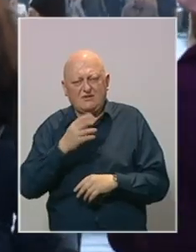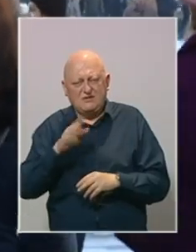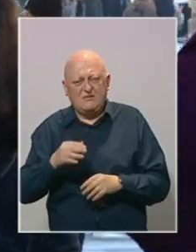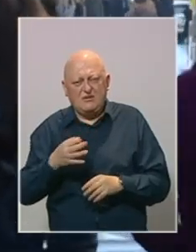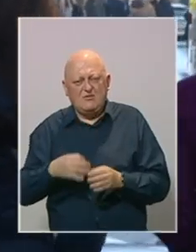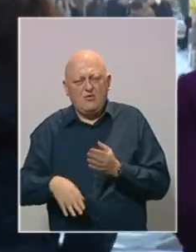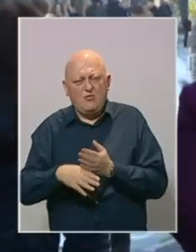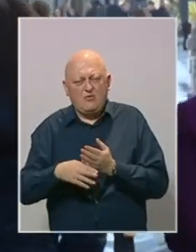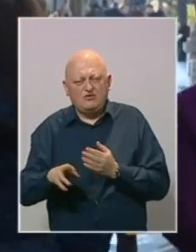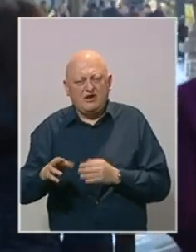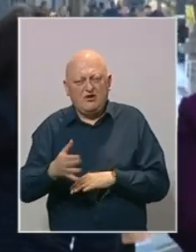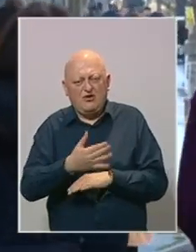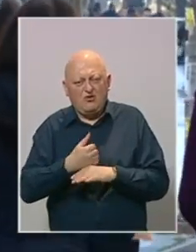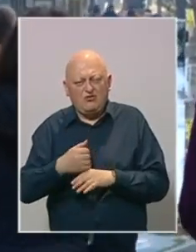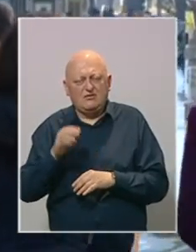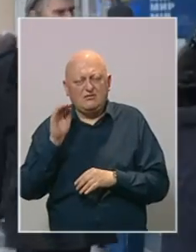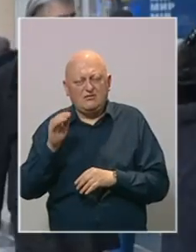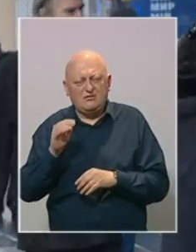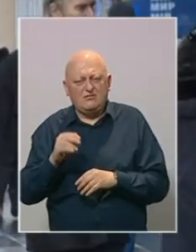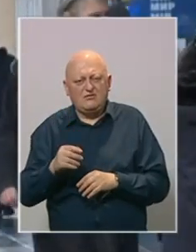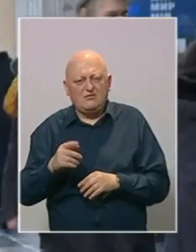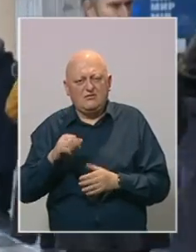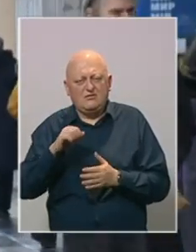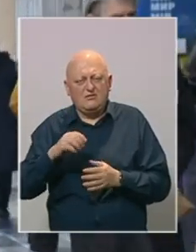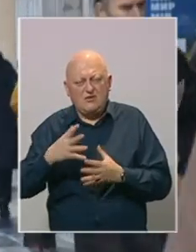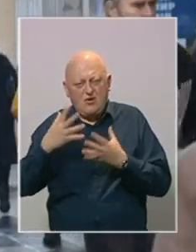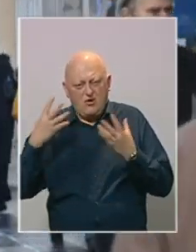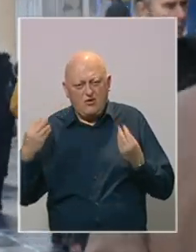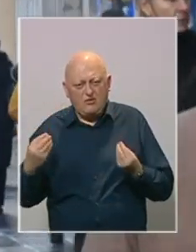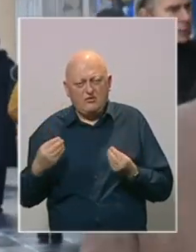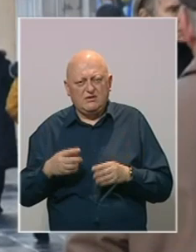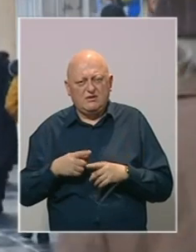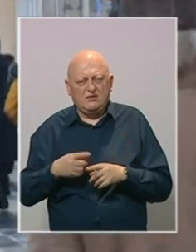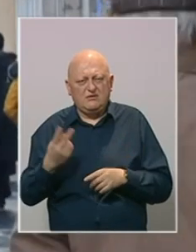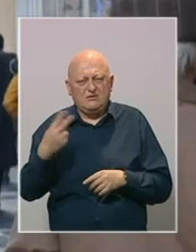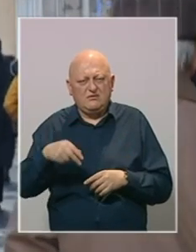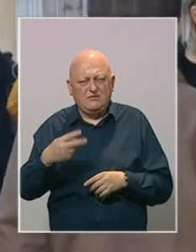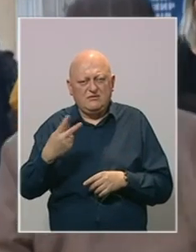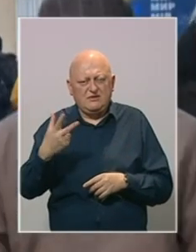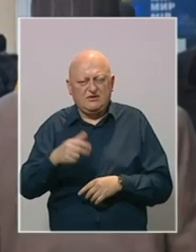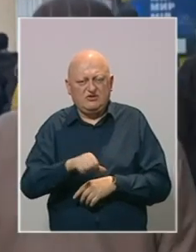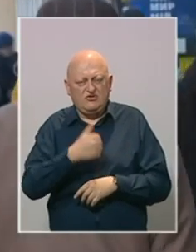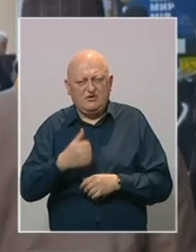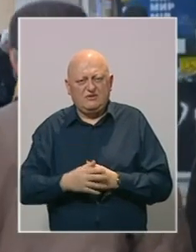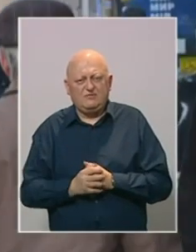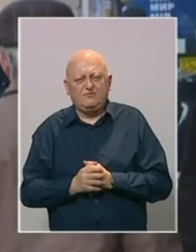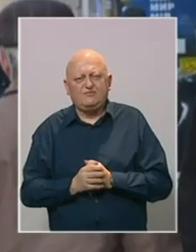pomoći BH ekonomiji, jer najave su. Ultimativni oporavak slijedi tek 2023. godine.